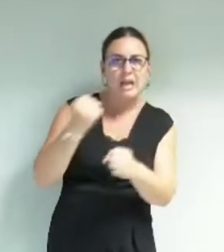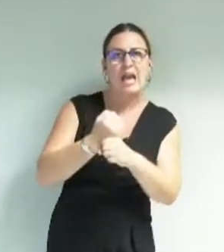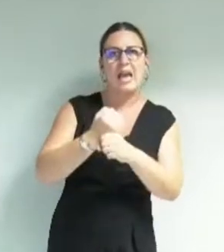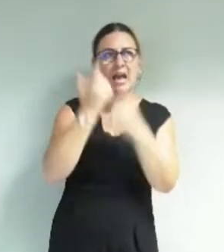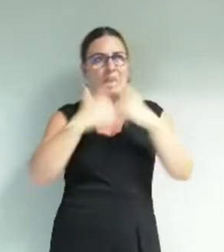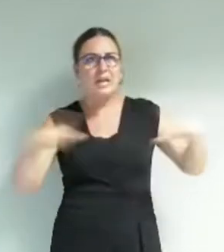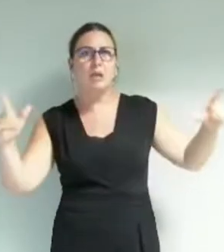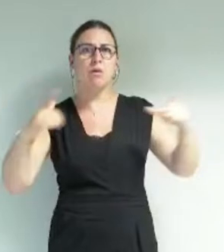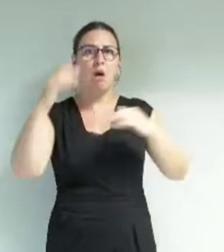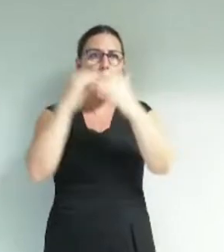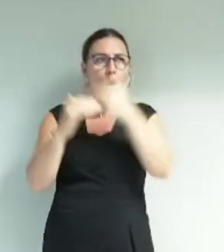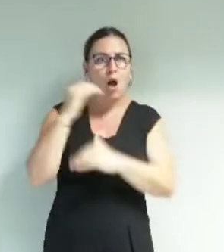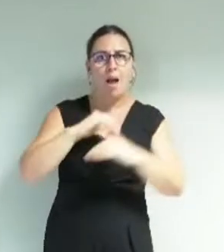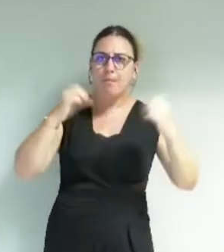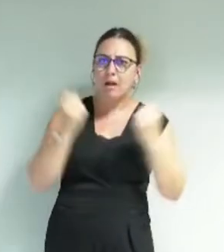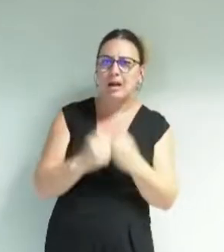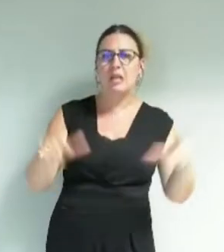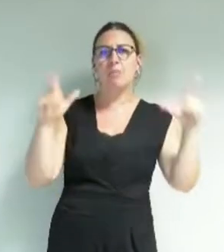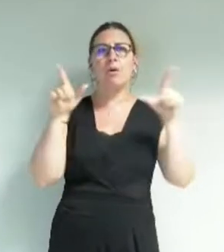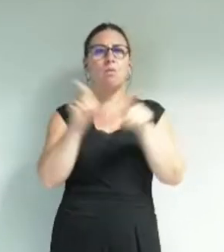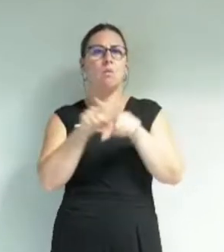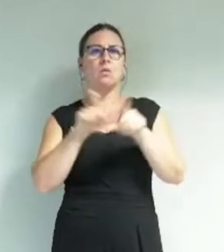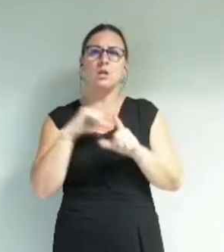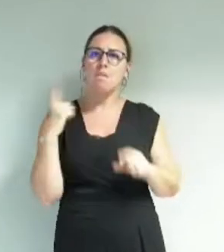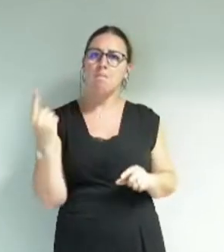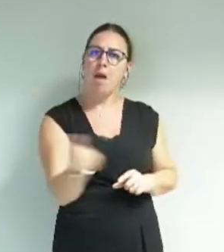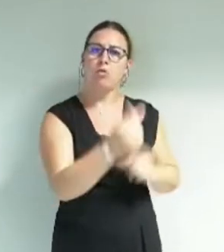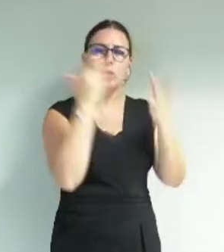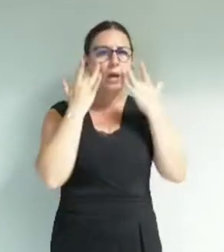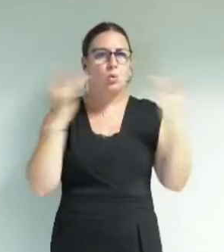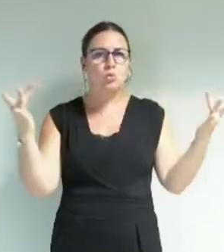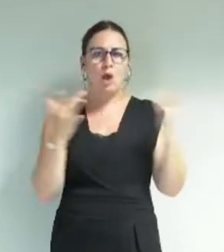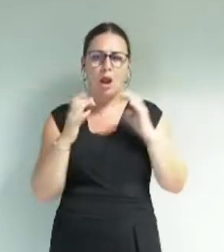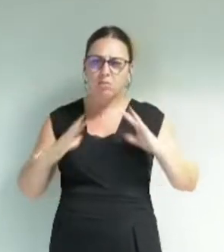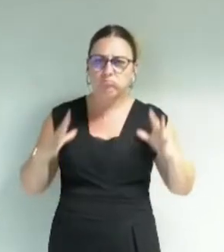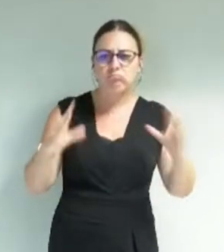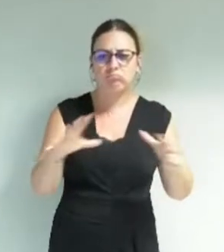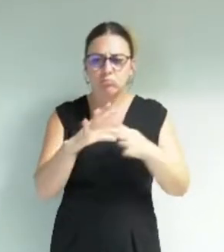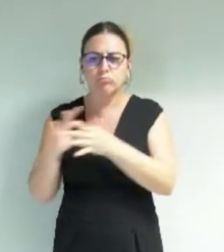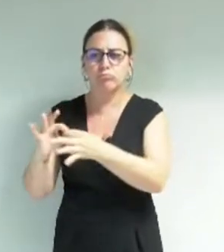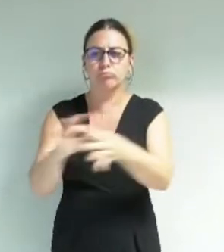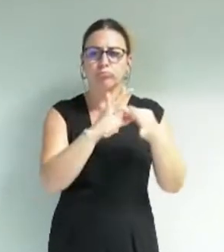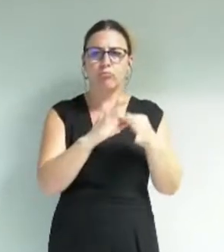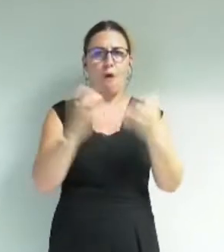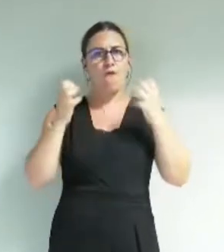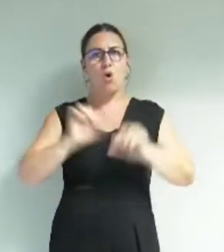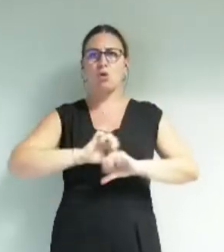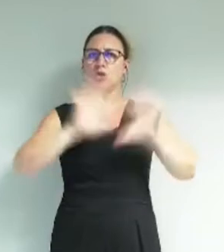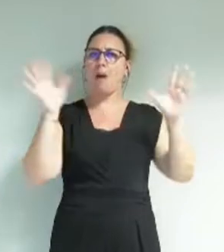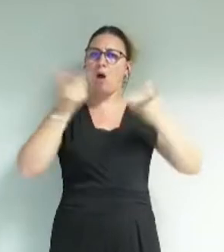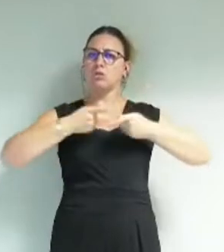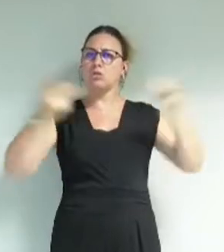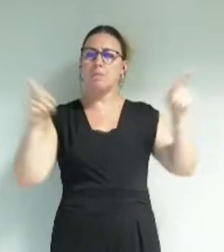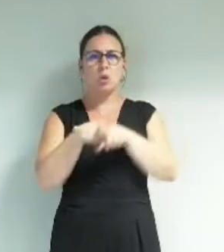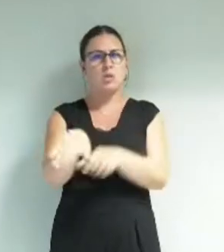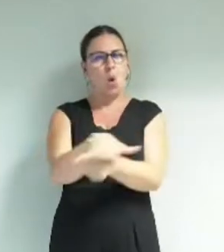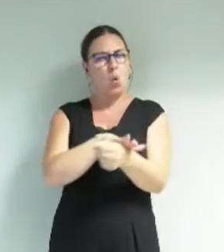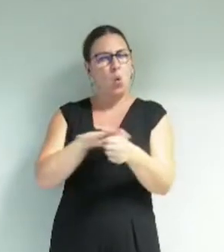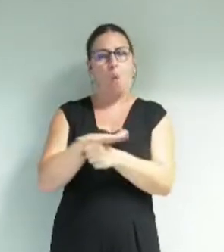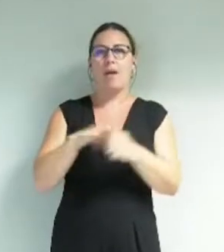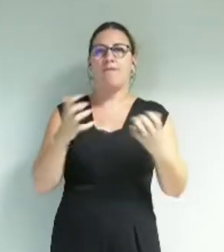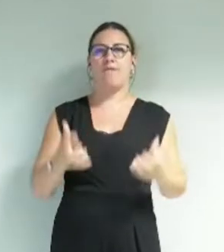programmation, sur l'engagement aux côtés des acteurs culturels, animés d'une démarche de transparence et d'exhaustivité.